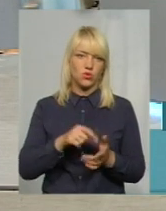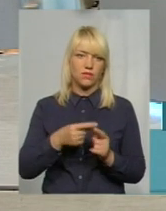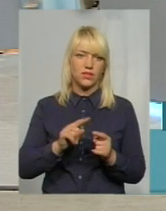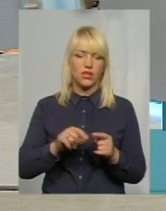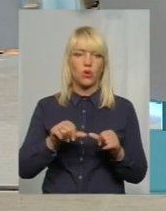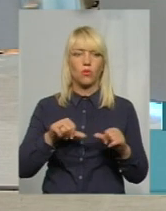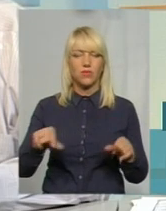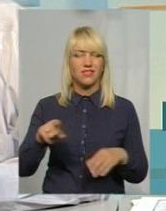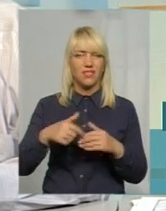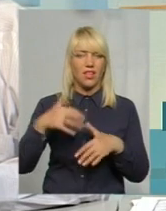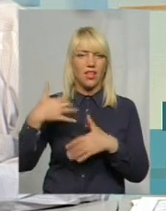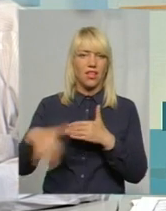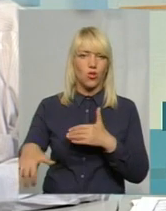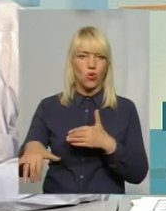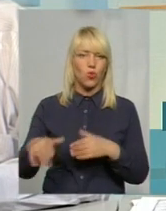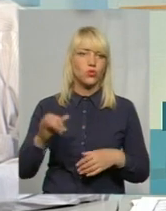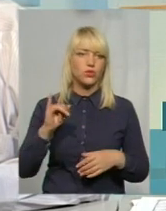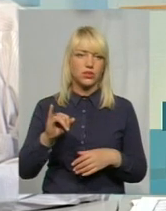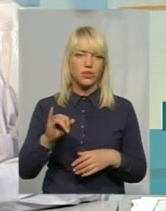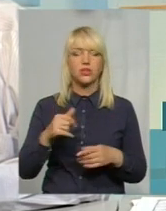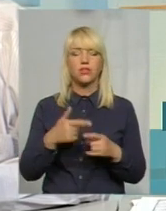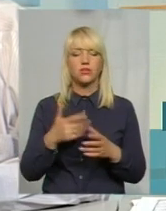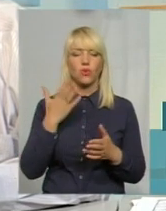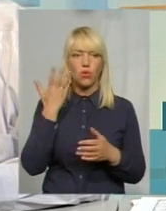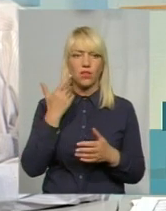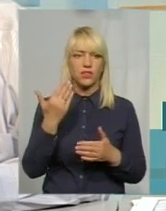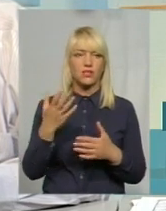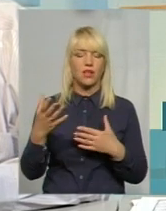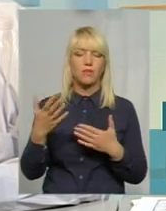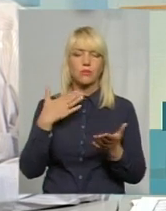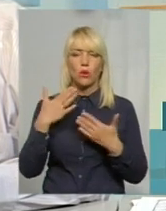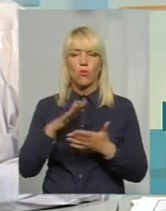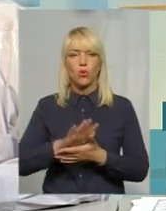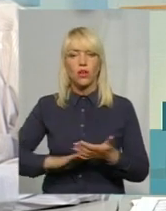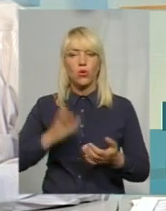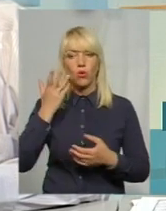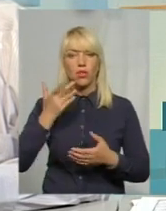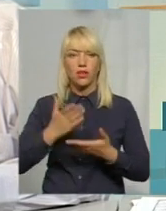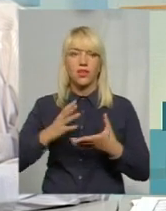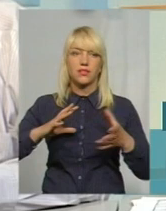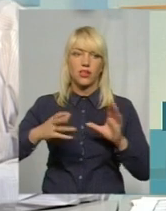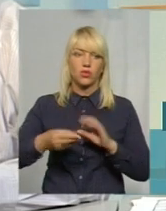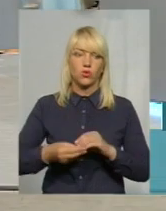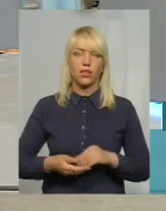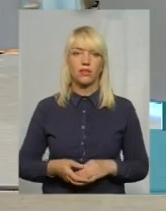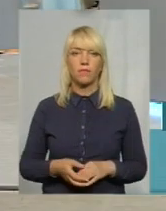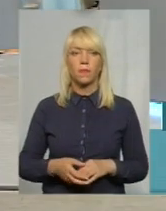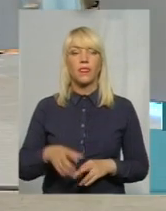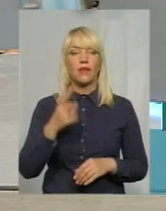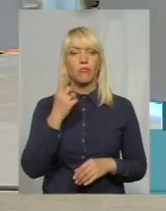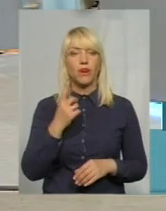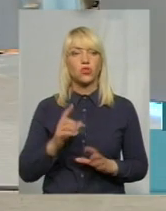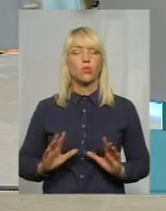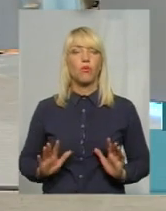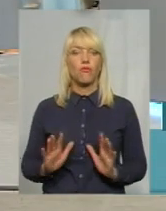Вони їх ігнорують, з ними спілкуються в подальшому, коли є якісь результати чи розгляд. В першому випадку в